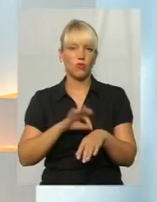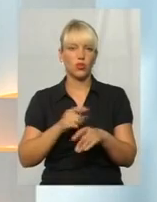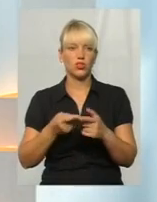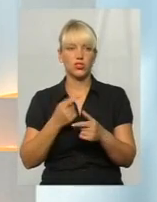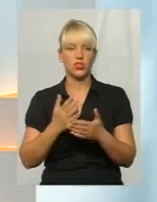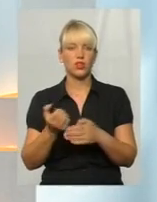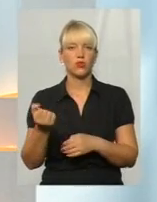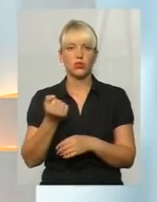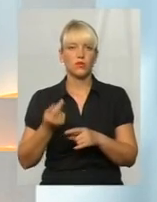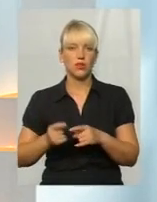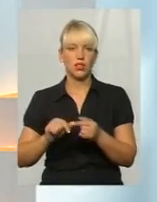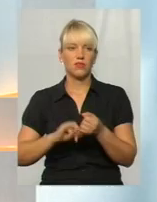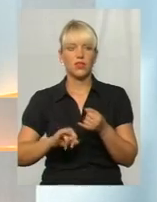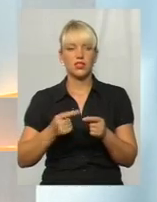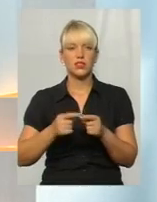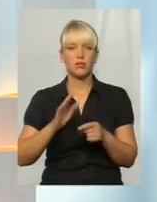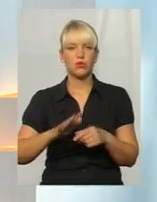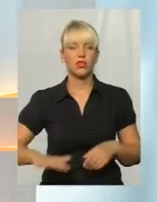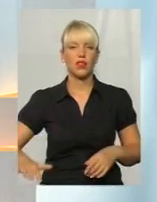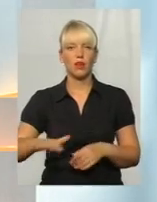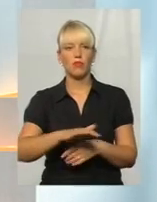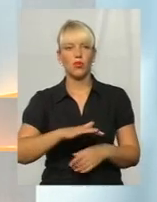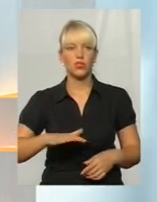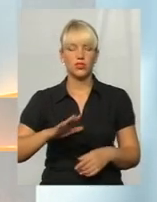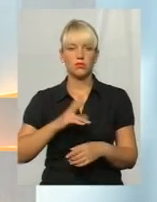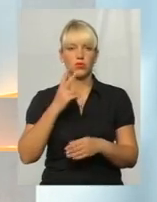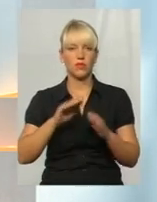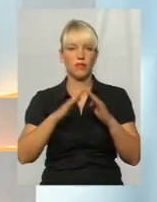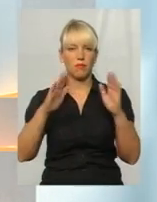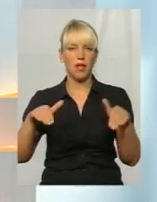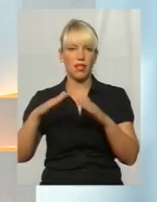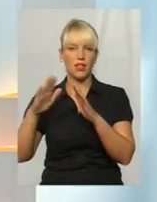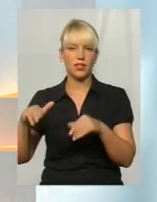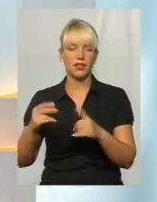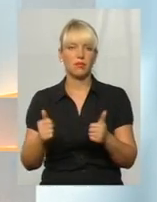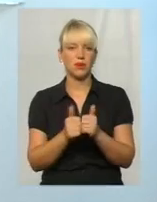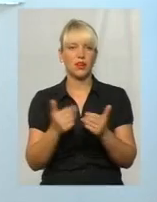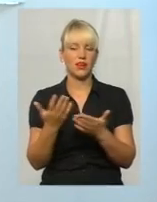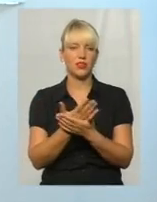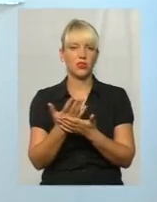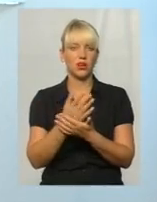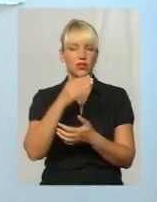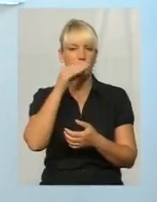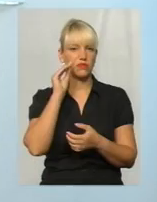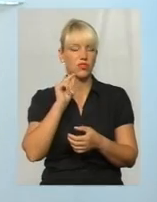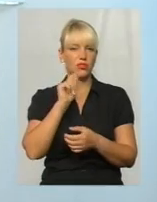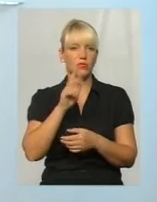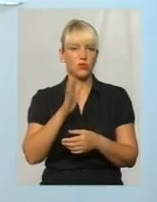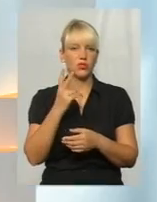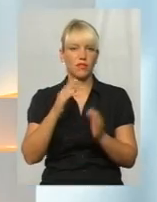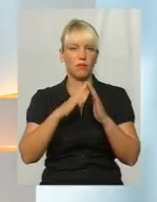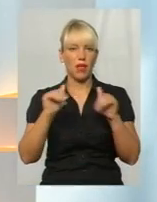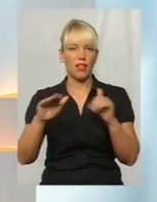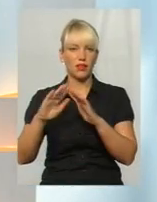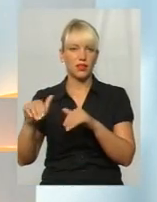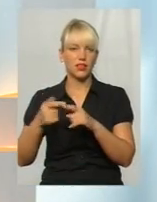Це буде проходити на площадці, будуть стояти дві палатки біля кінотеатру ім. Шевченка, і там будуть дві палатки,